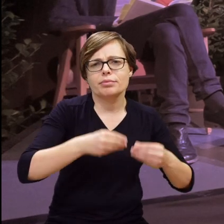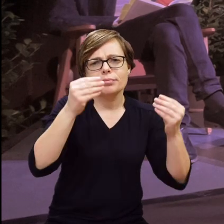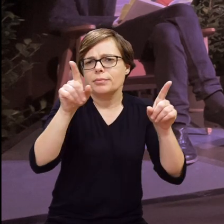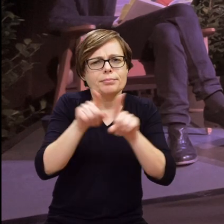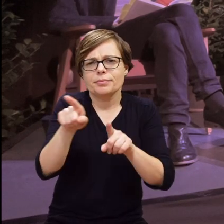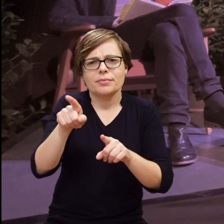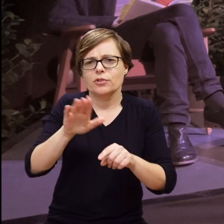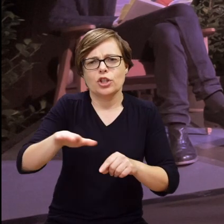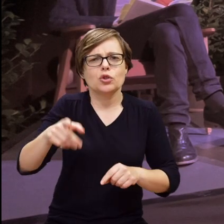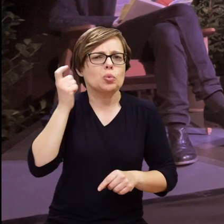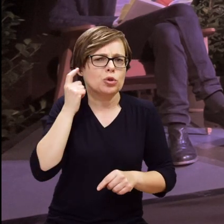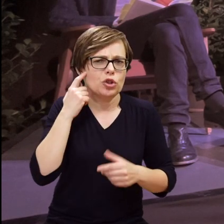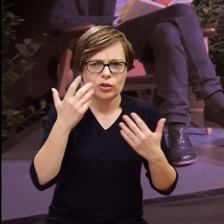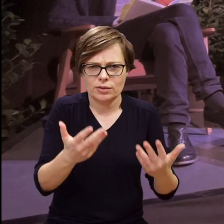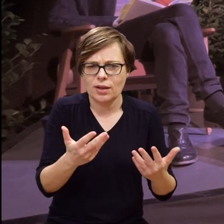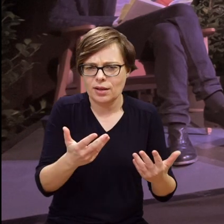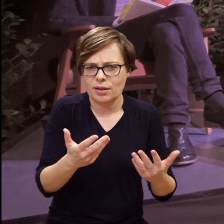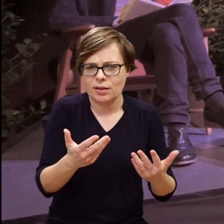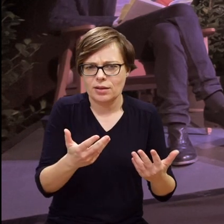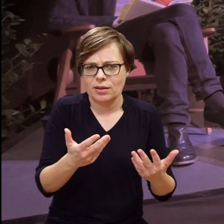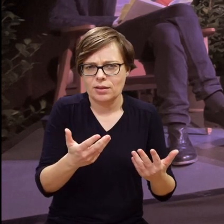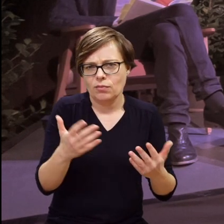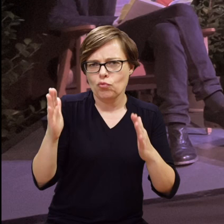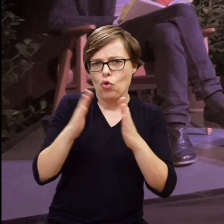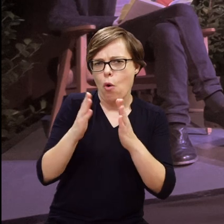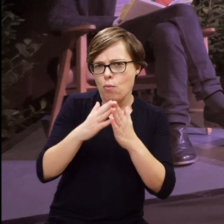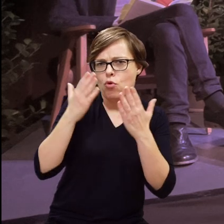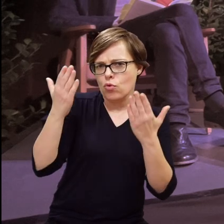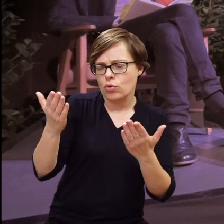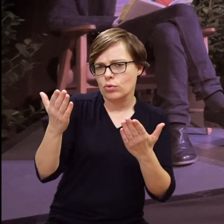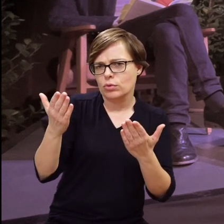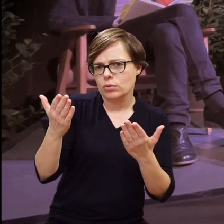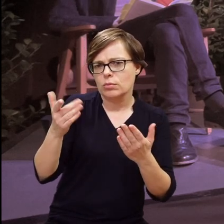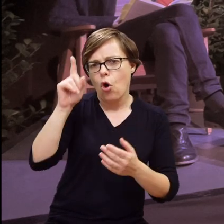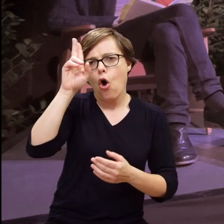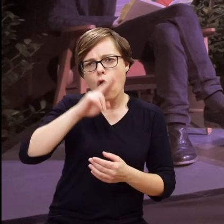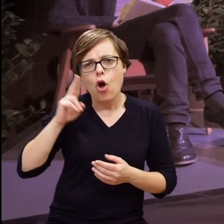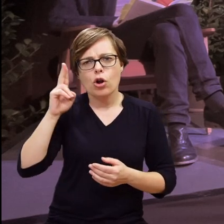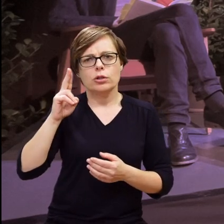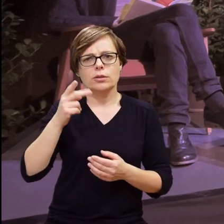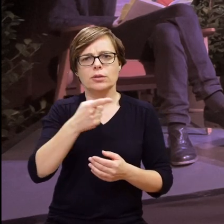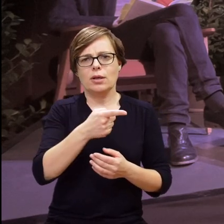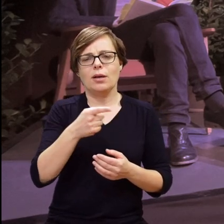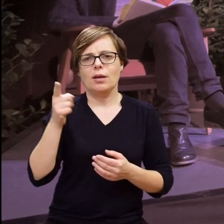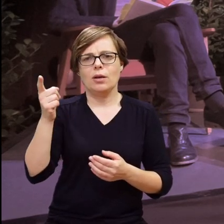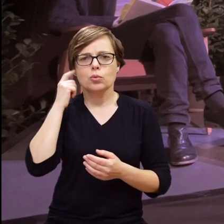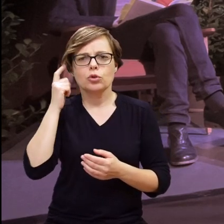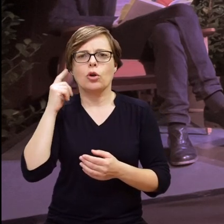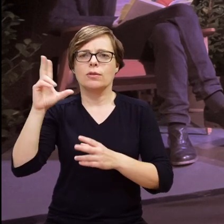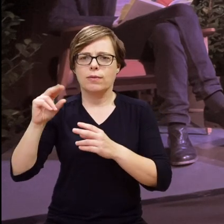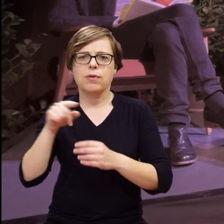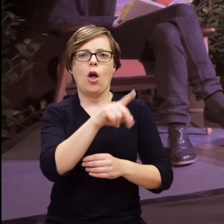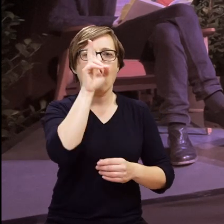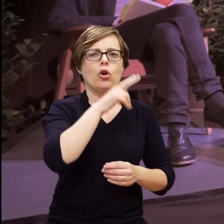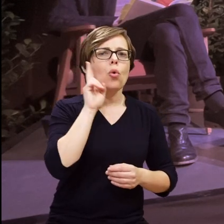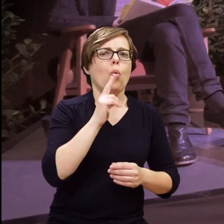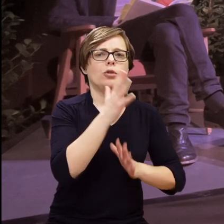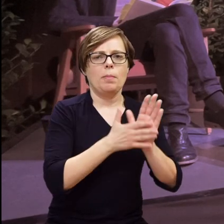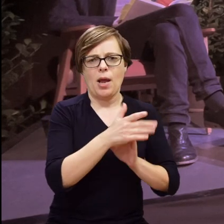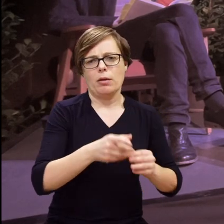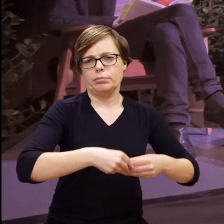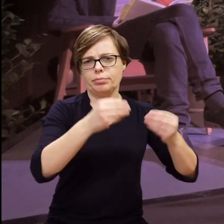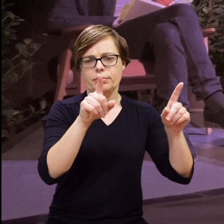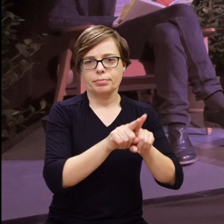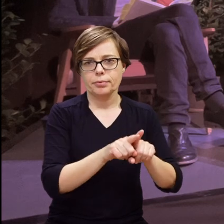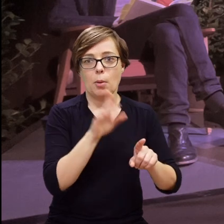rozwijają się językowo tak samo jak dzieci słyszące w domach, gdzie po prostu rodzice głusi migają.